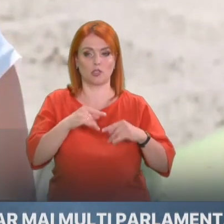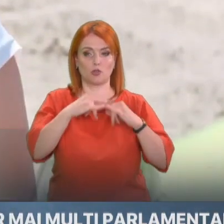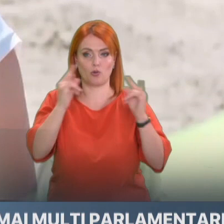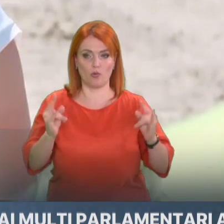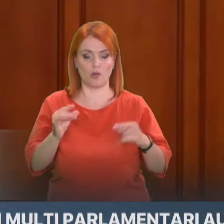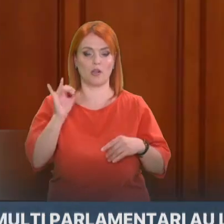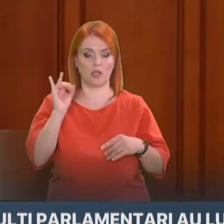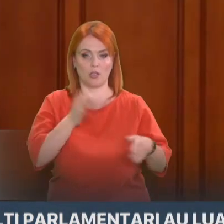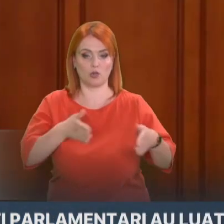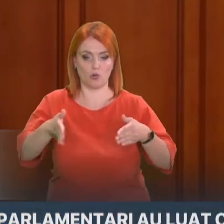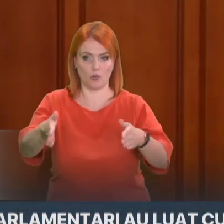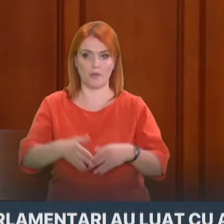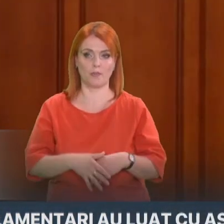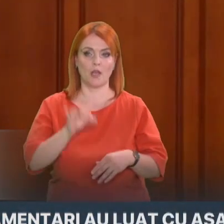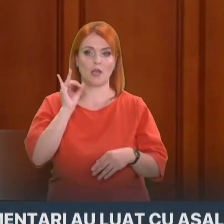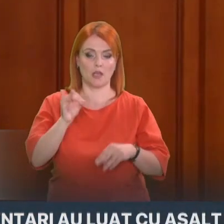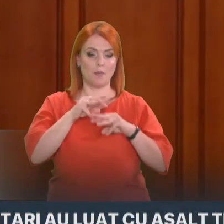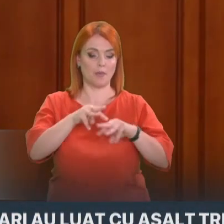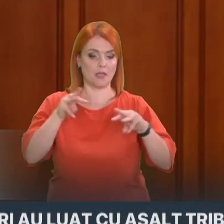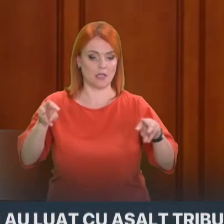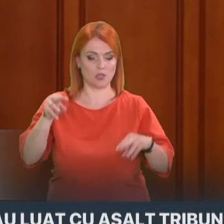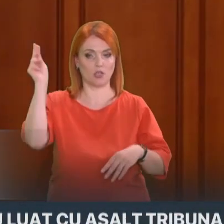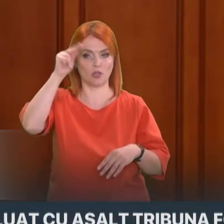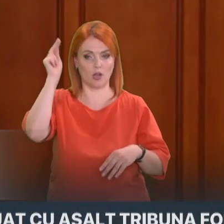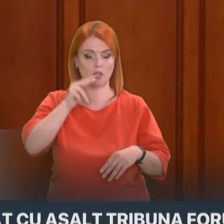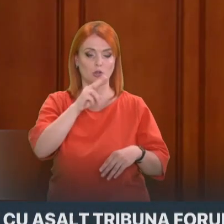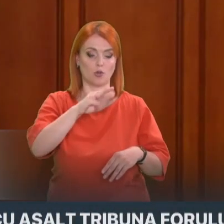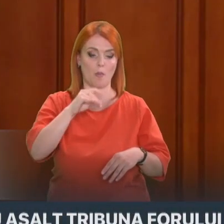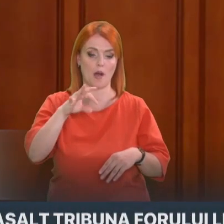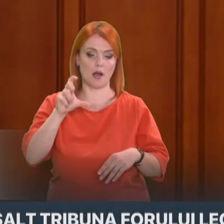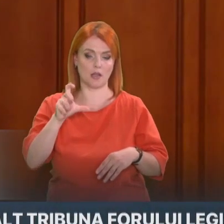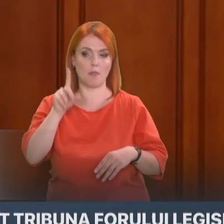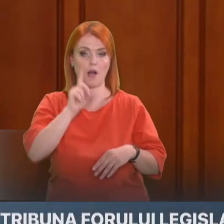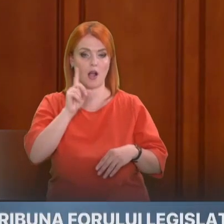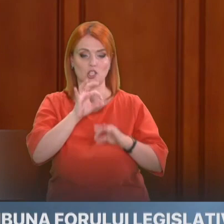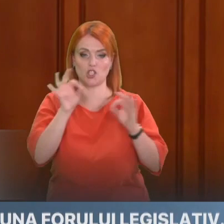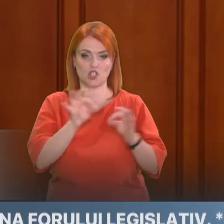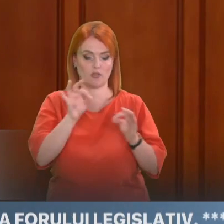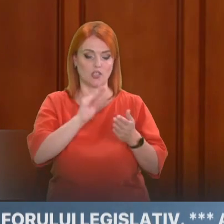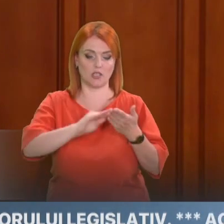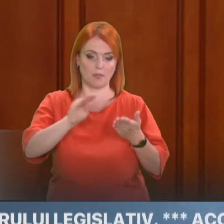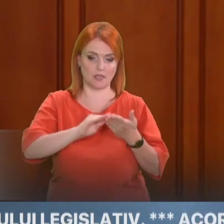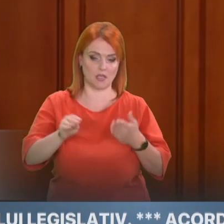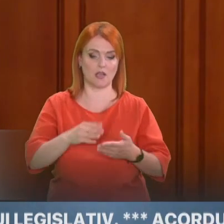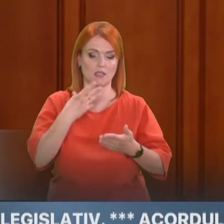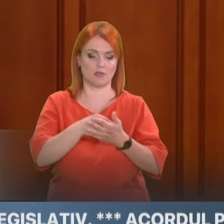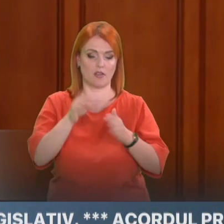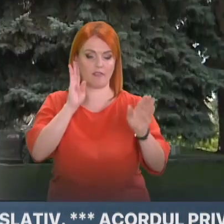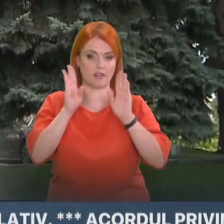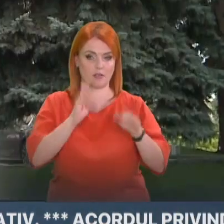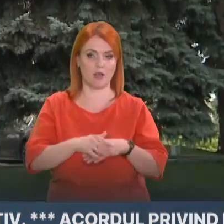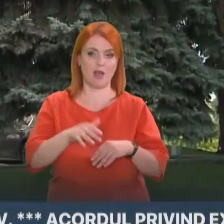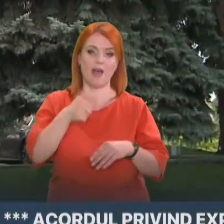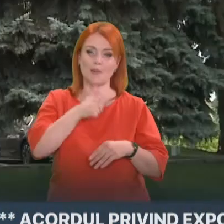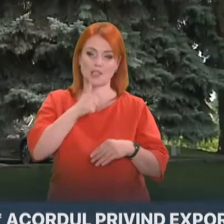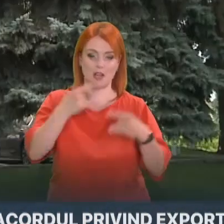viitorului ministru. Anatolie Topală nu a venit deocamdată cu vreo reacție. Apelați de Moldova 1, acesta nu a răspuns nici la telefon, nici la